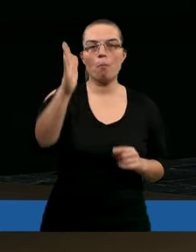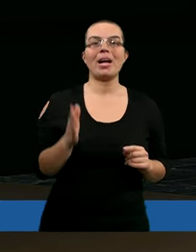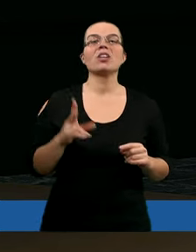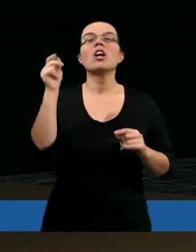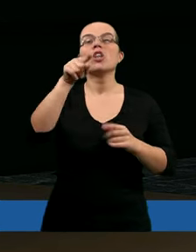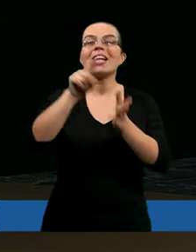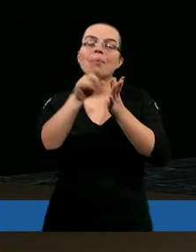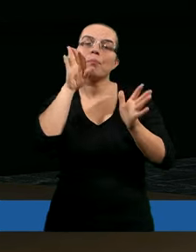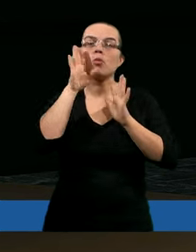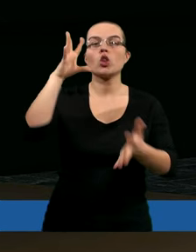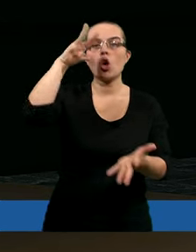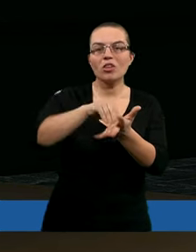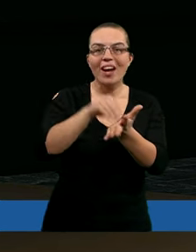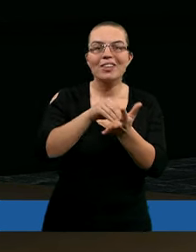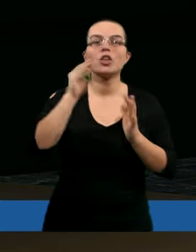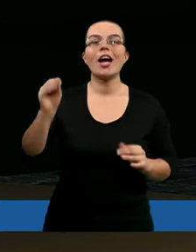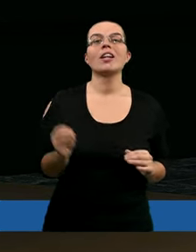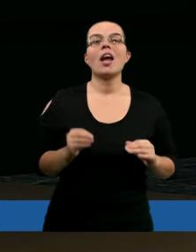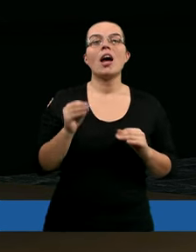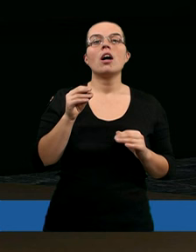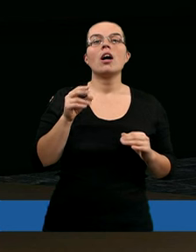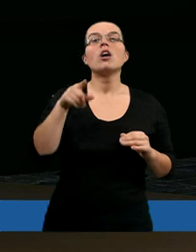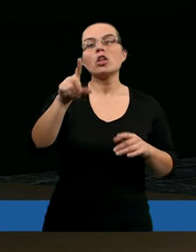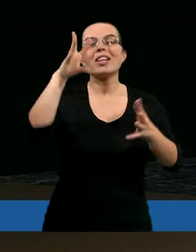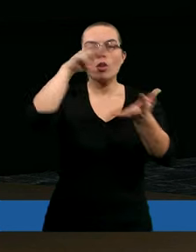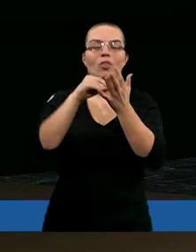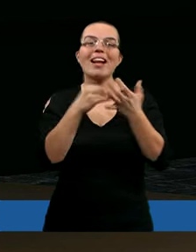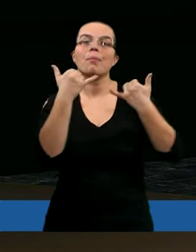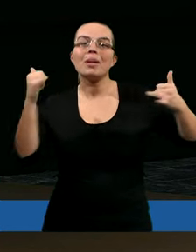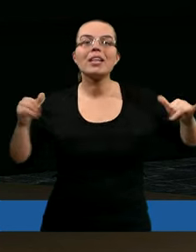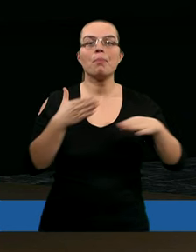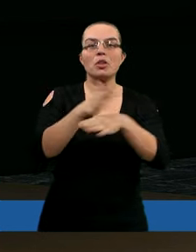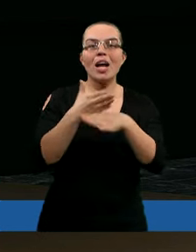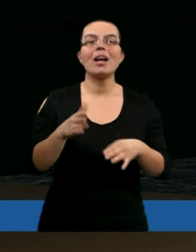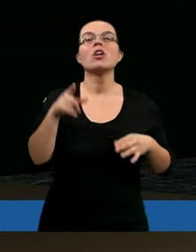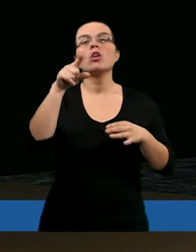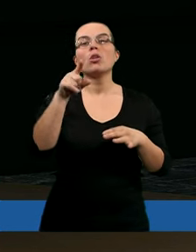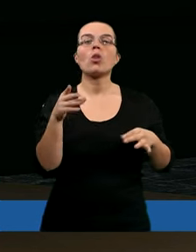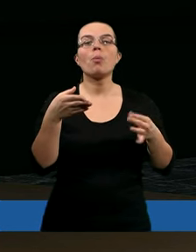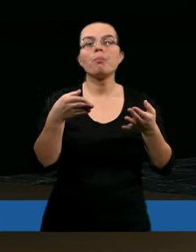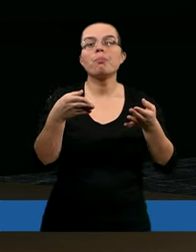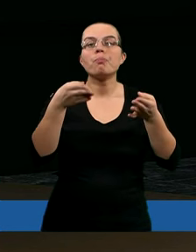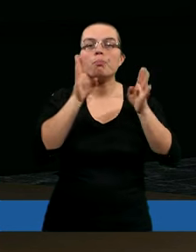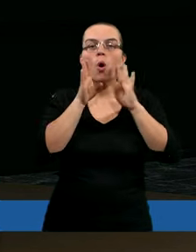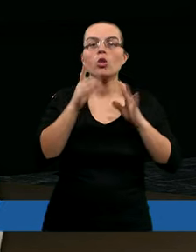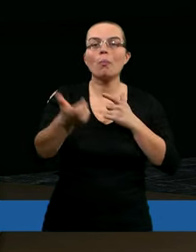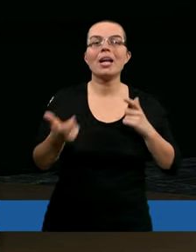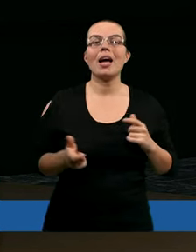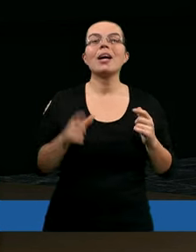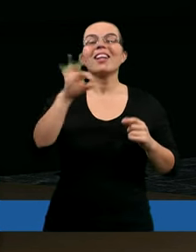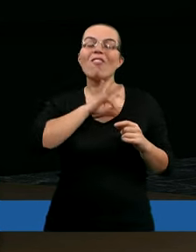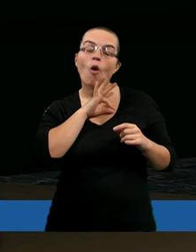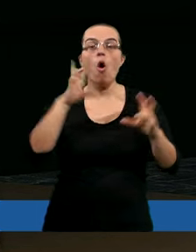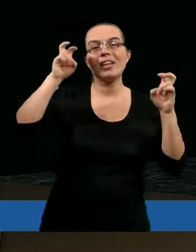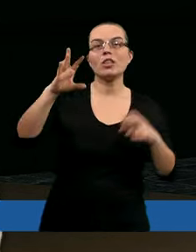ma tych doświadczeń, no wtedy można spróbować posłużyć się doświadczeniami innymi, czy powiedzmy opowiadając komuś, mogę mówić o swoich